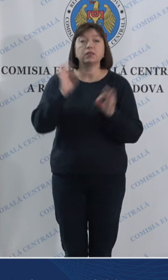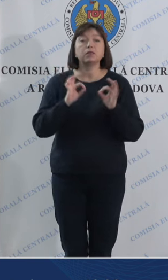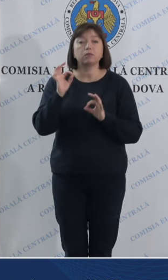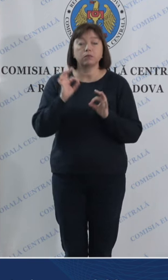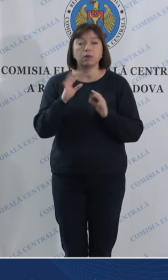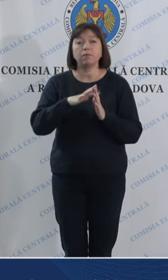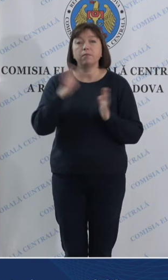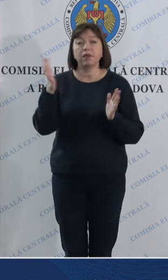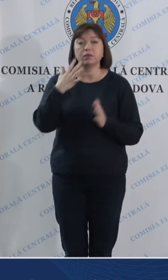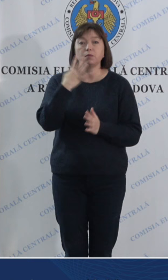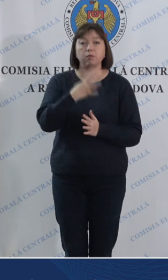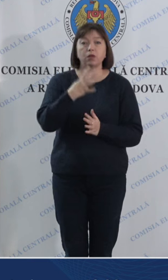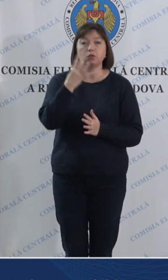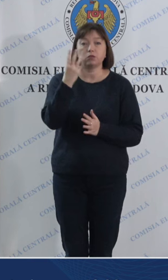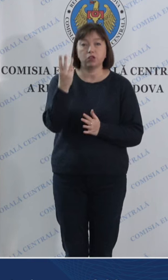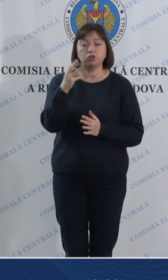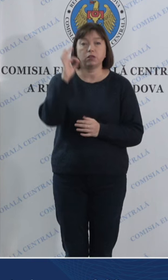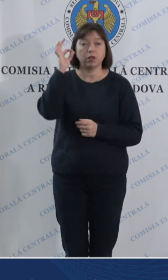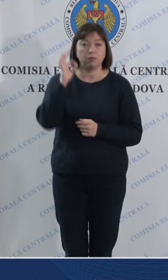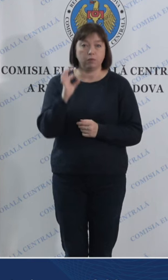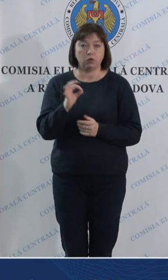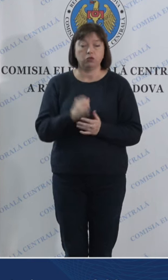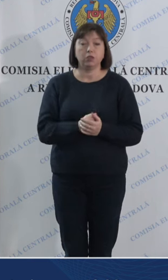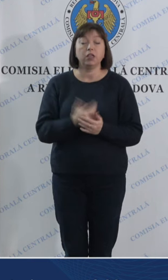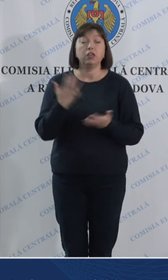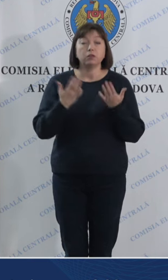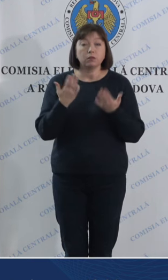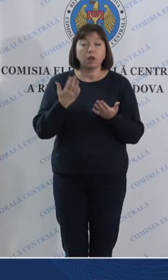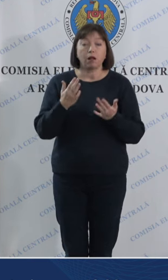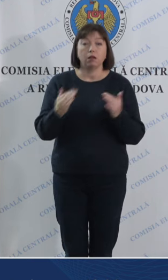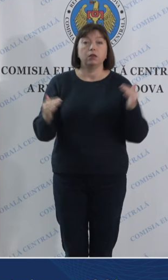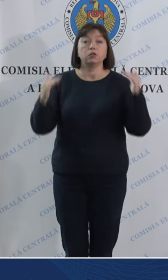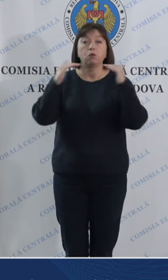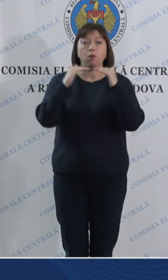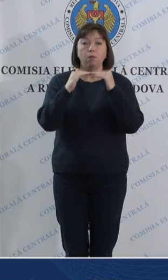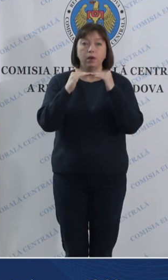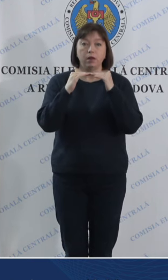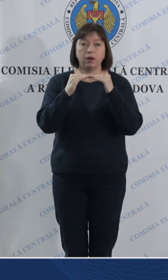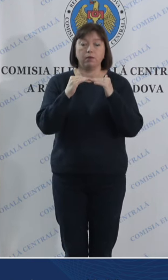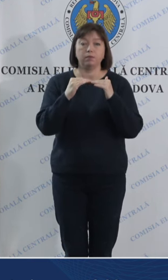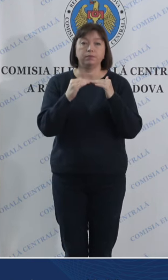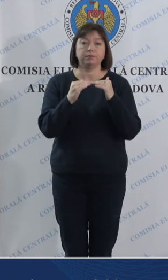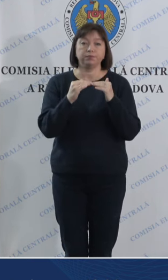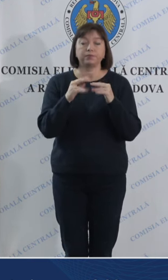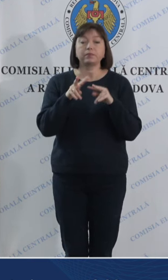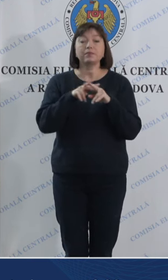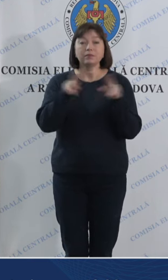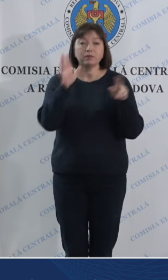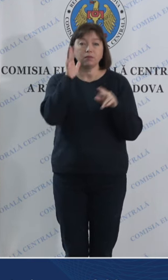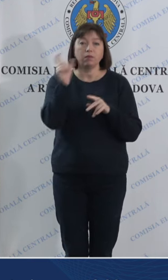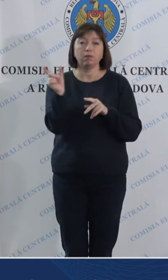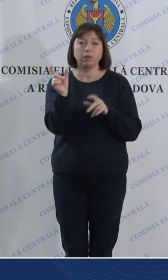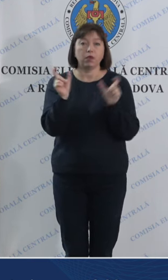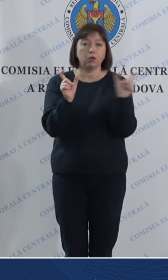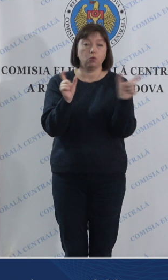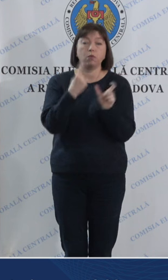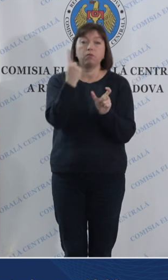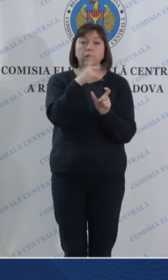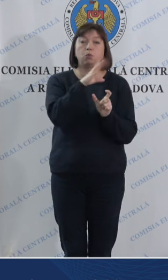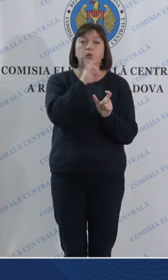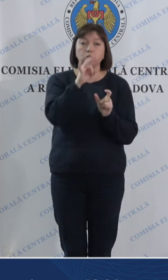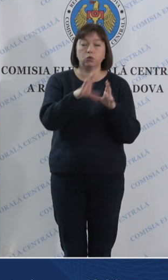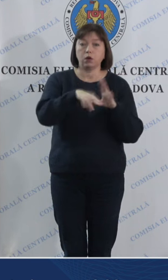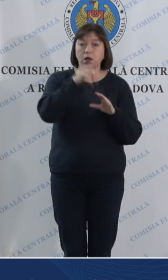peste 43% și dacă ar fi să comparăm cu aceeași perioadă din primul tur